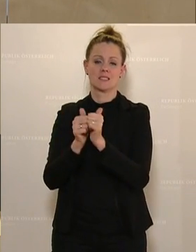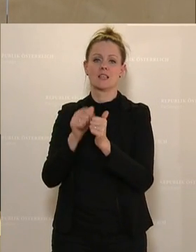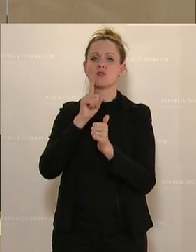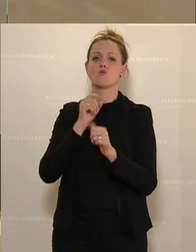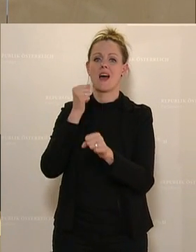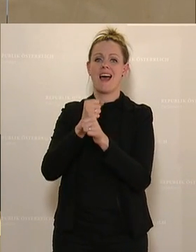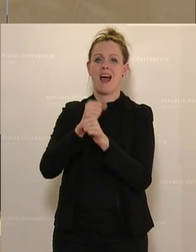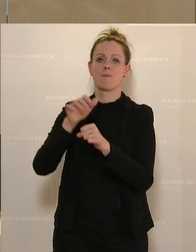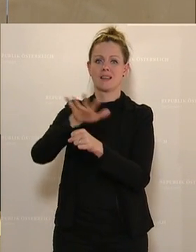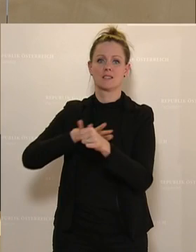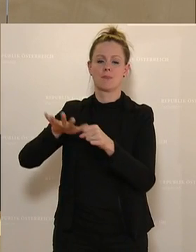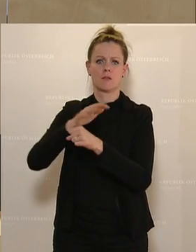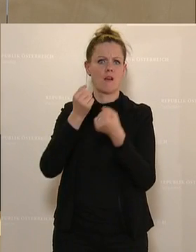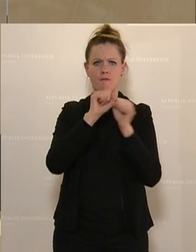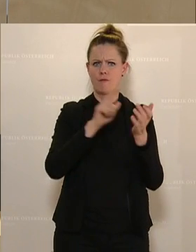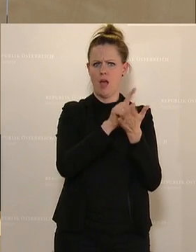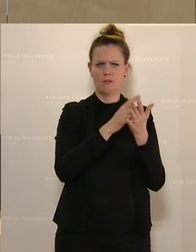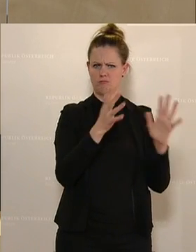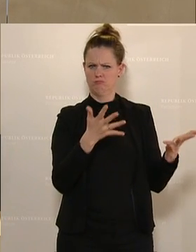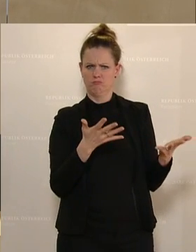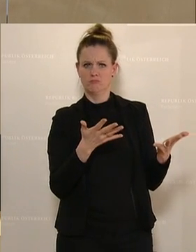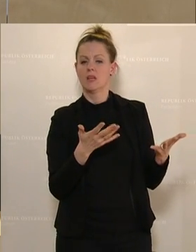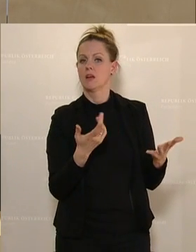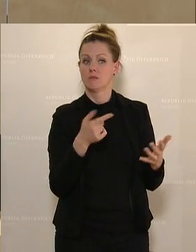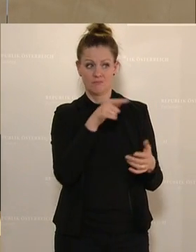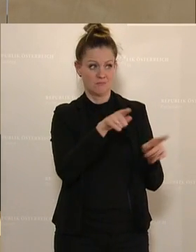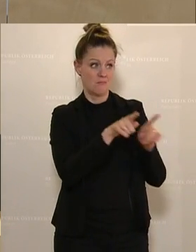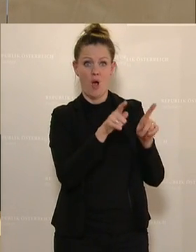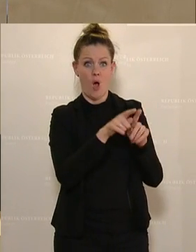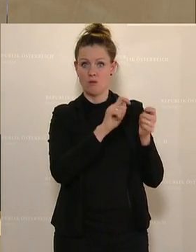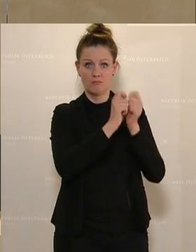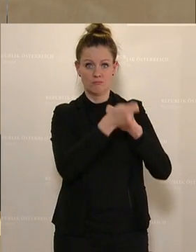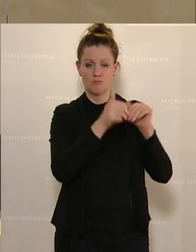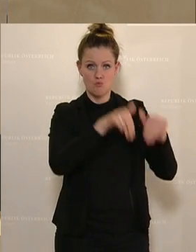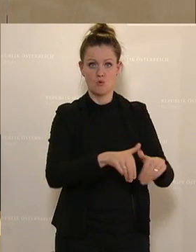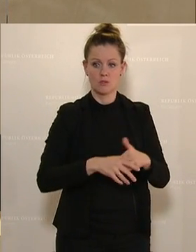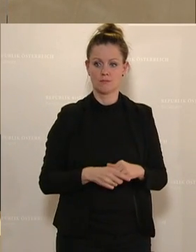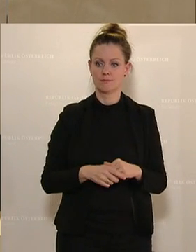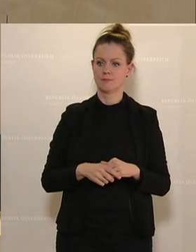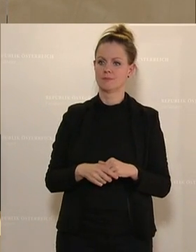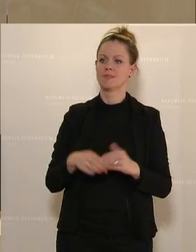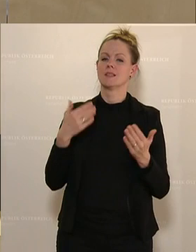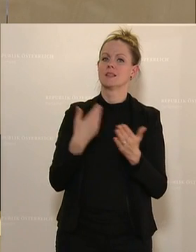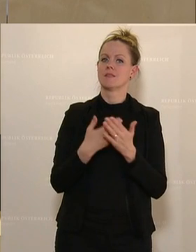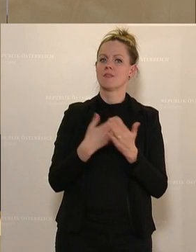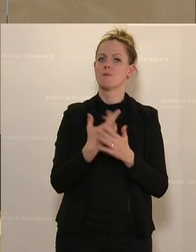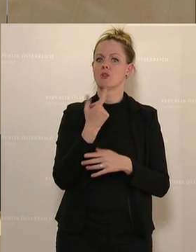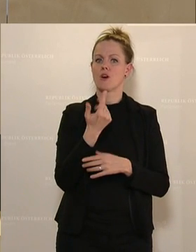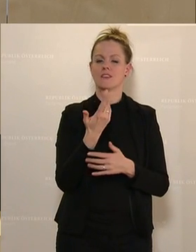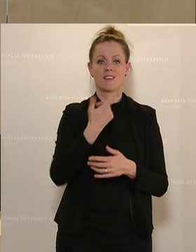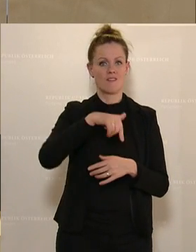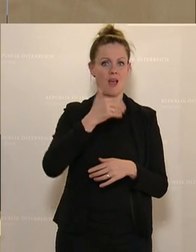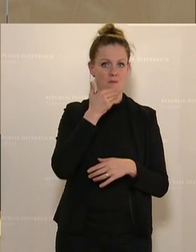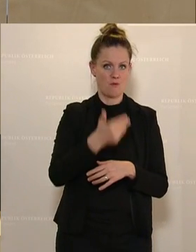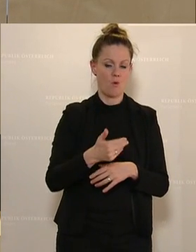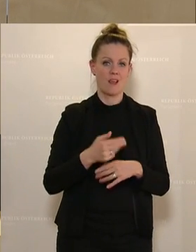Arbeitsbereich, nicht im Freizeitbereich, wo natürlich auch nachgebessert werden muss. Das heißt, es braucht, wie